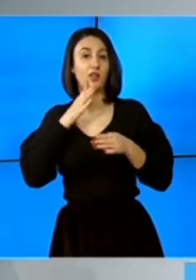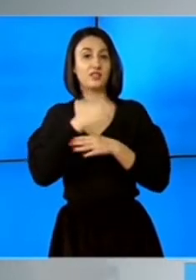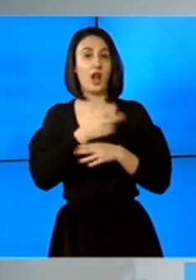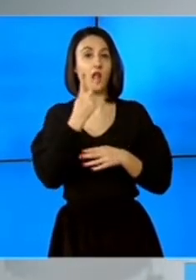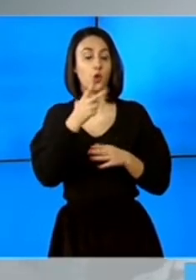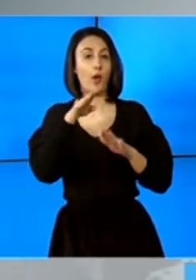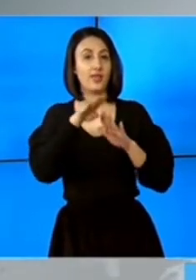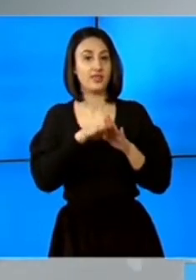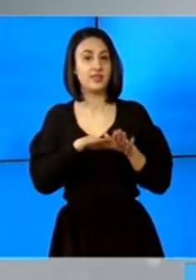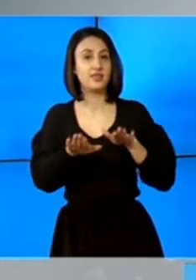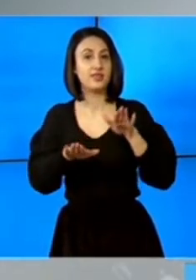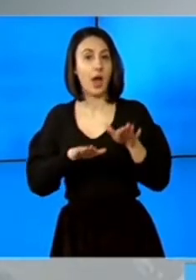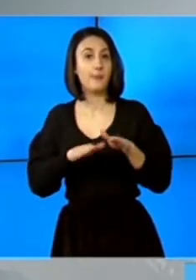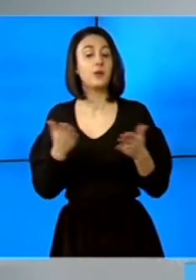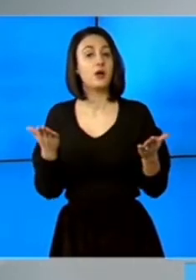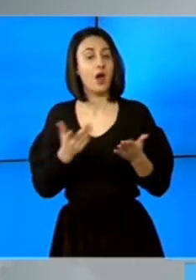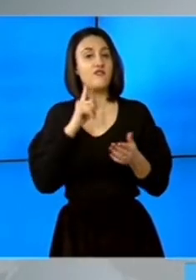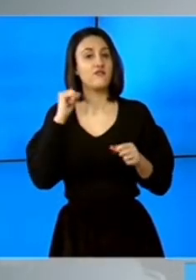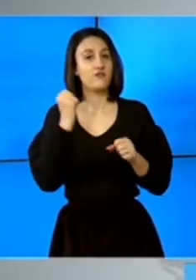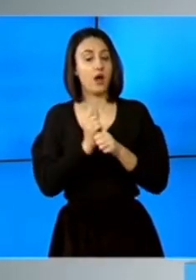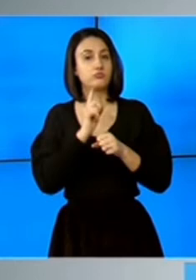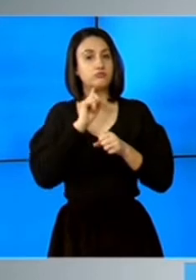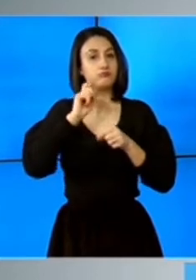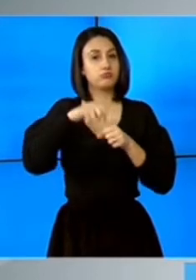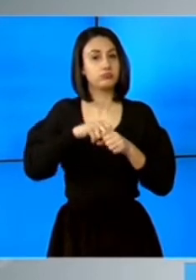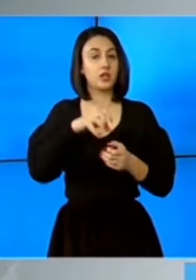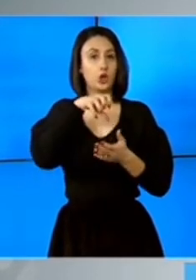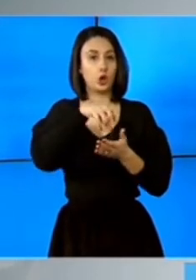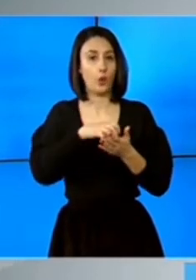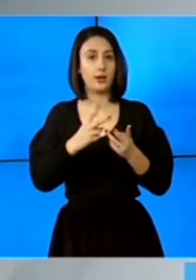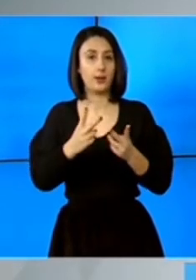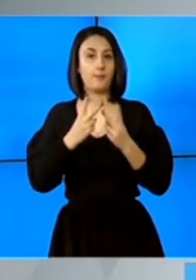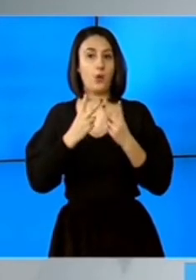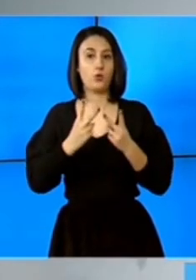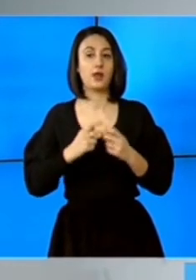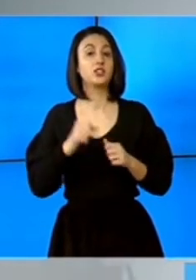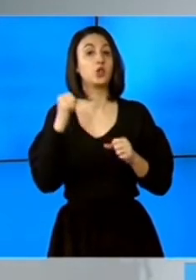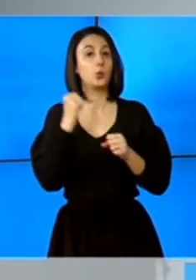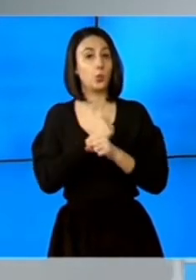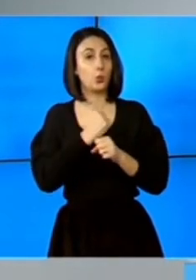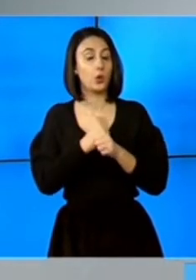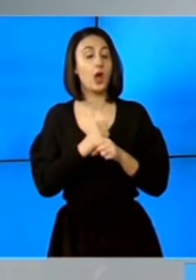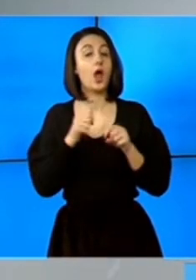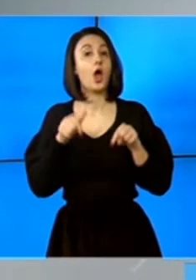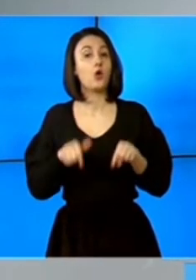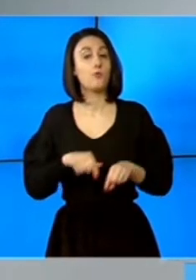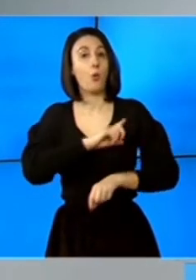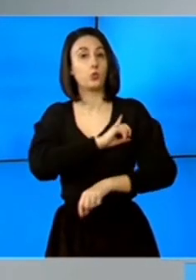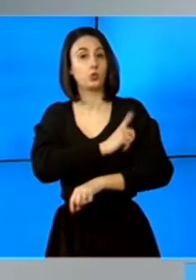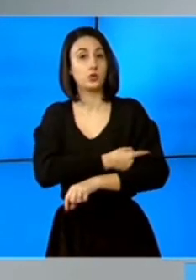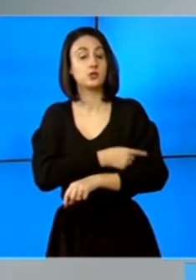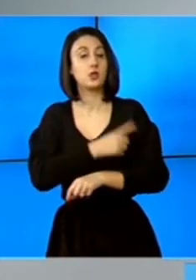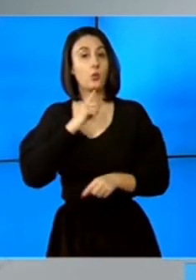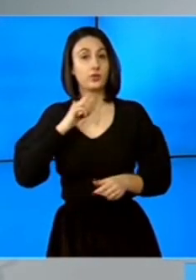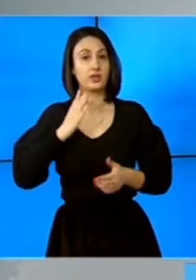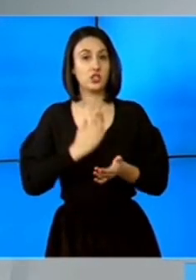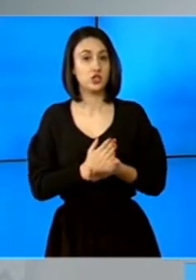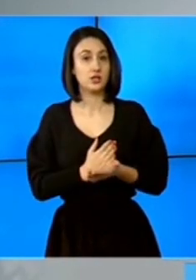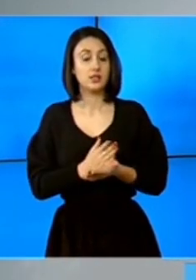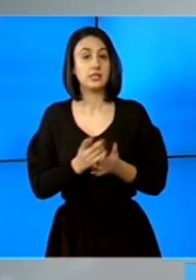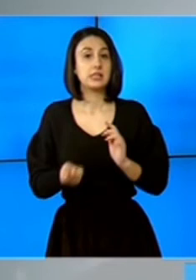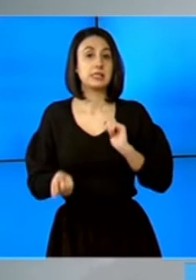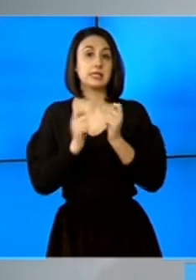doua etapă și care fac parte din domeniile esențiale de lucru Ei bine, autoritățile au decis să